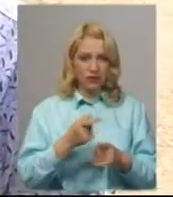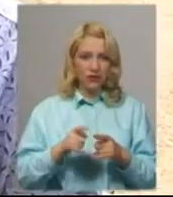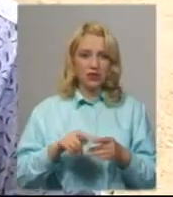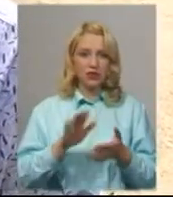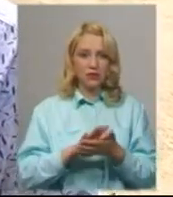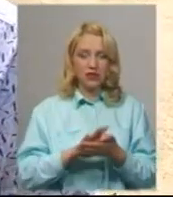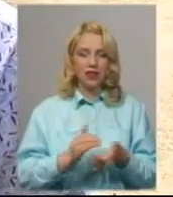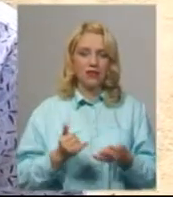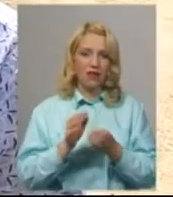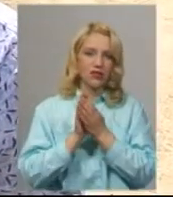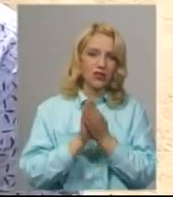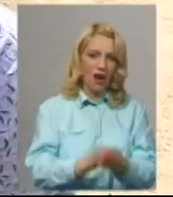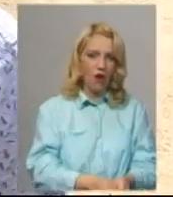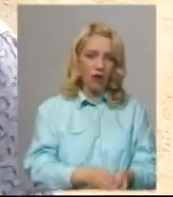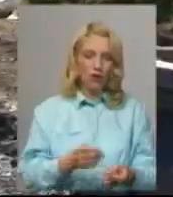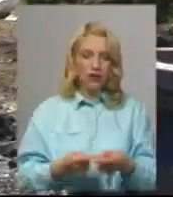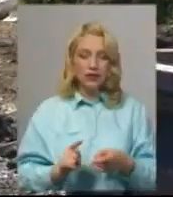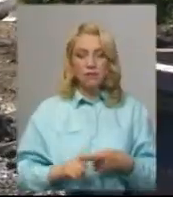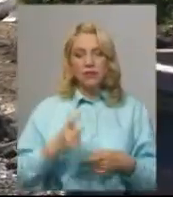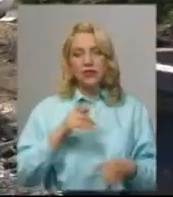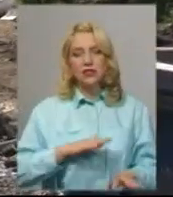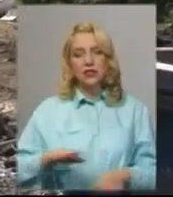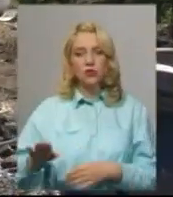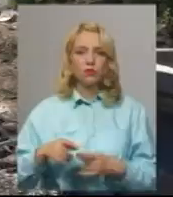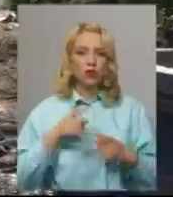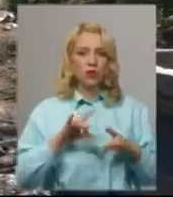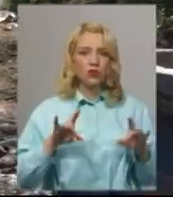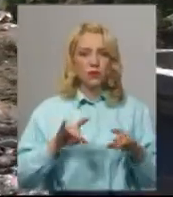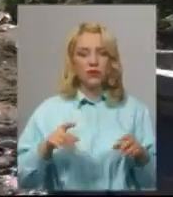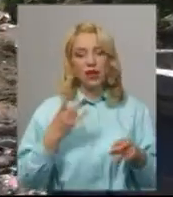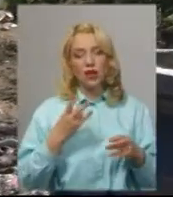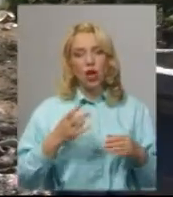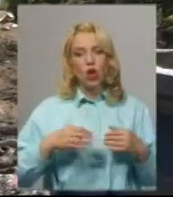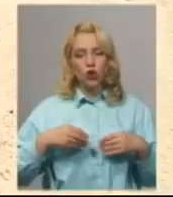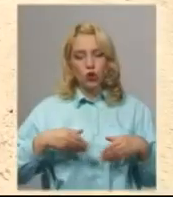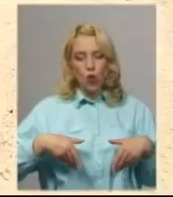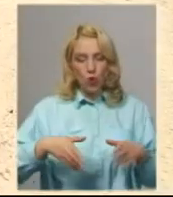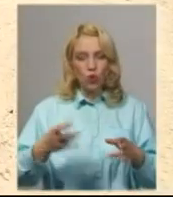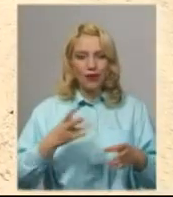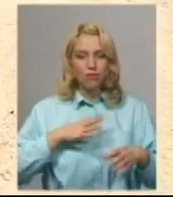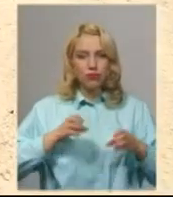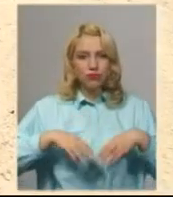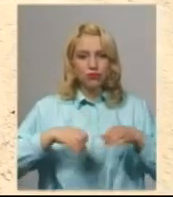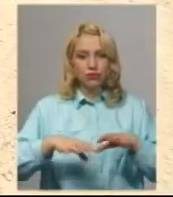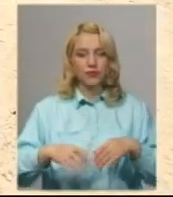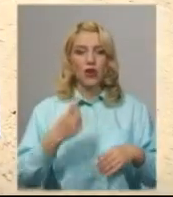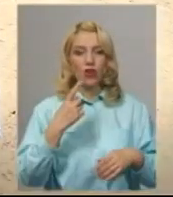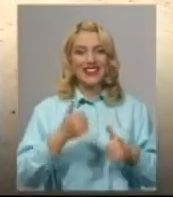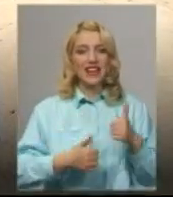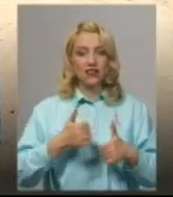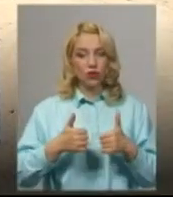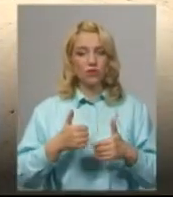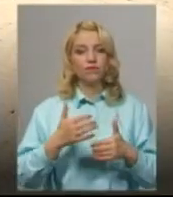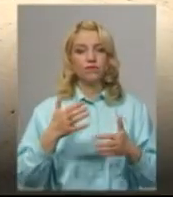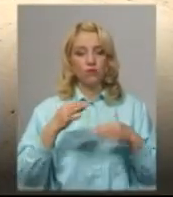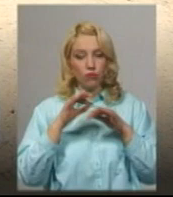Перший заступник Красивівського міського голови Дмитро Склонний розповідає, дорогу мали підсипати цього літа. Вже одну тендерну процедуру провели